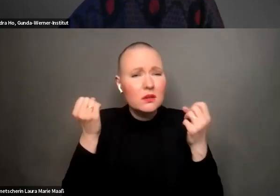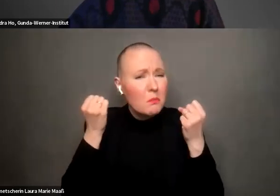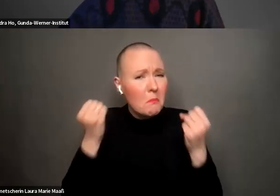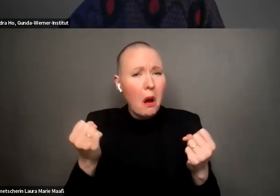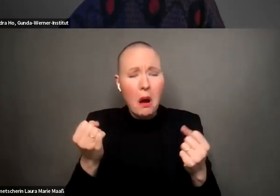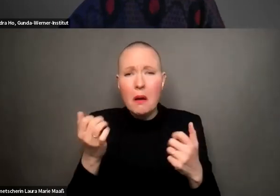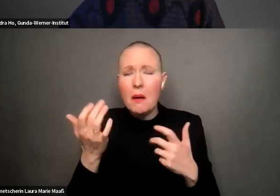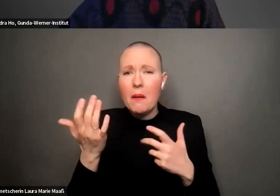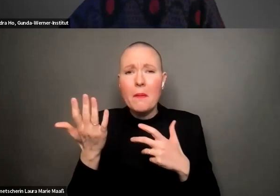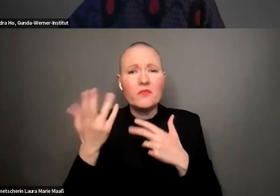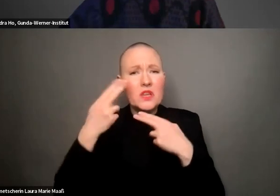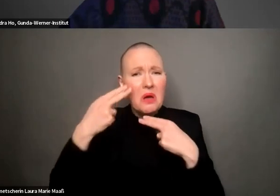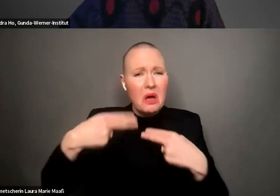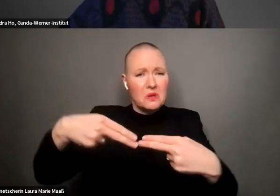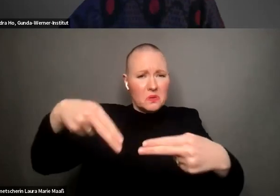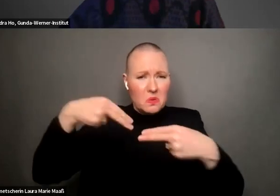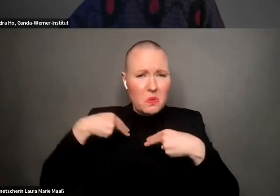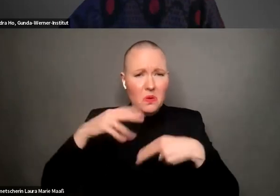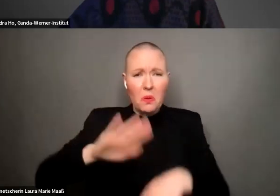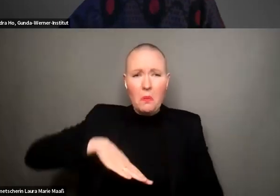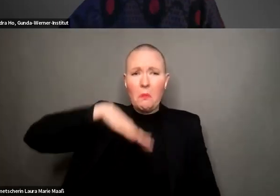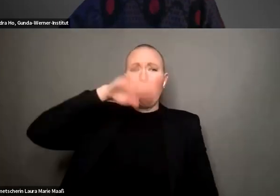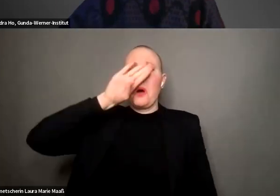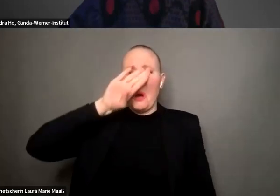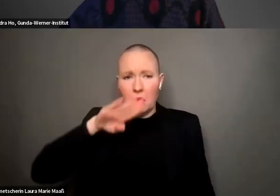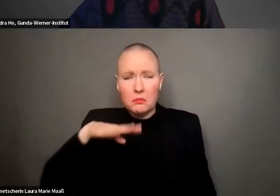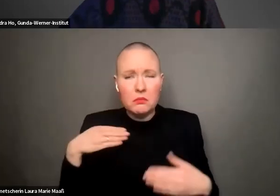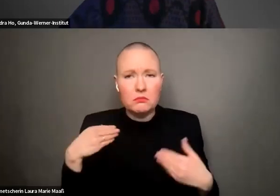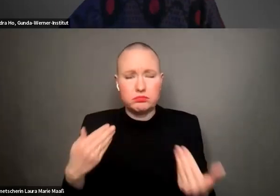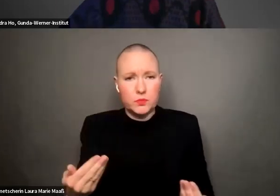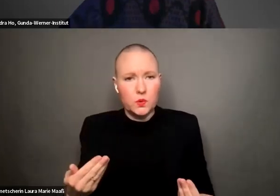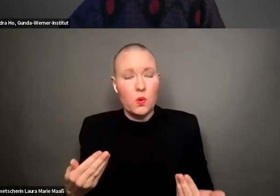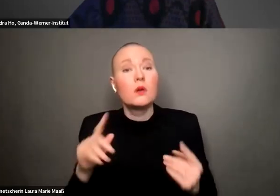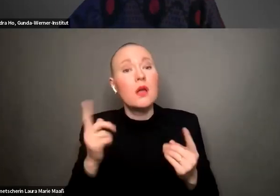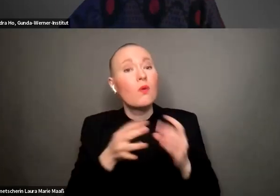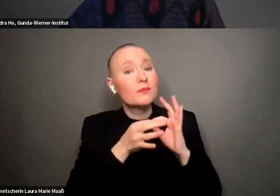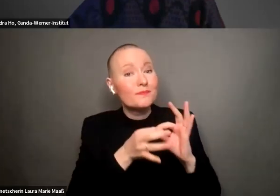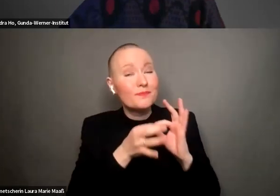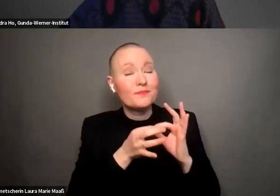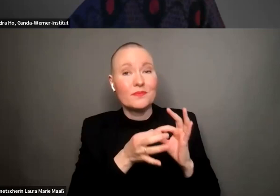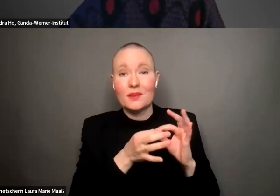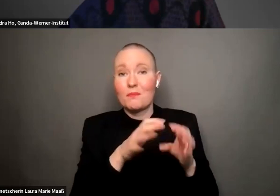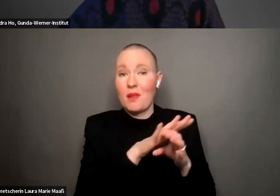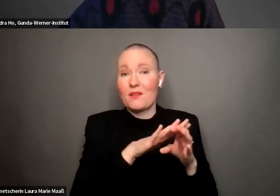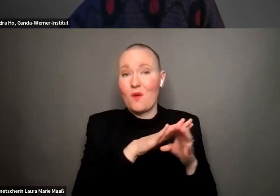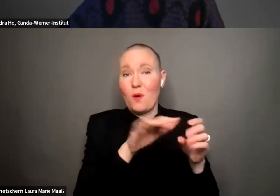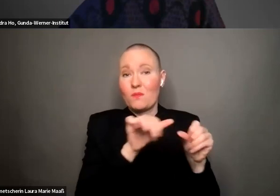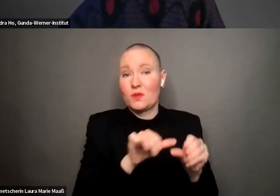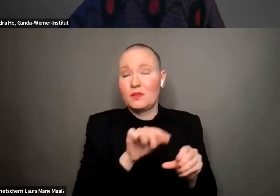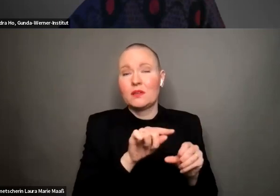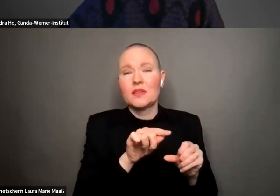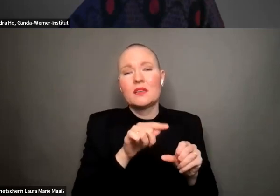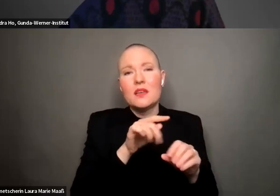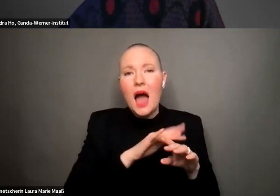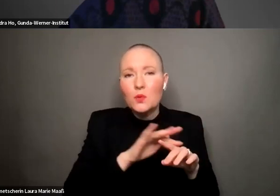regressiven beiträge und dass das auch sozusagen an den plattformen modi selber liegt an den algorithmen